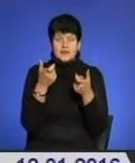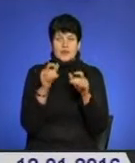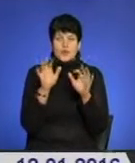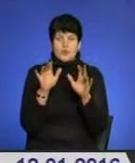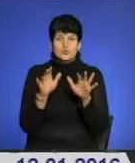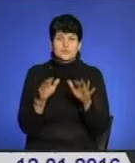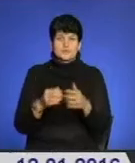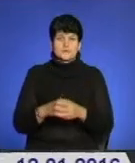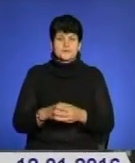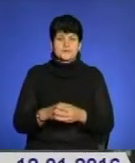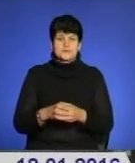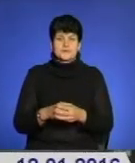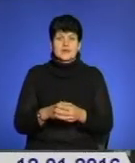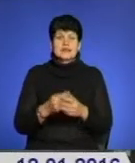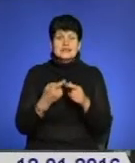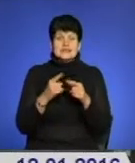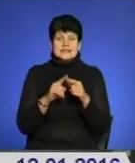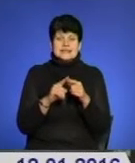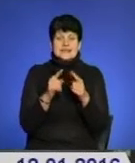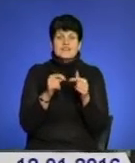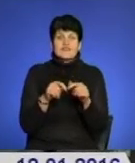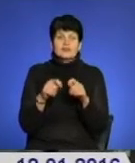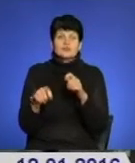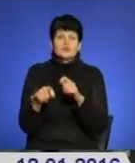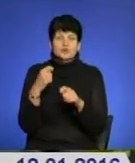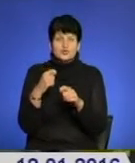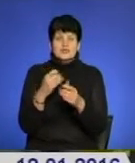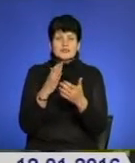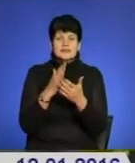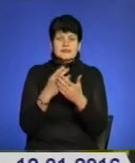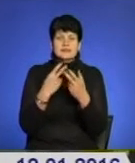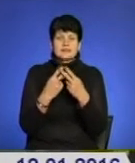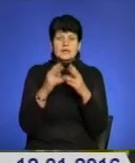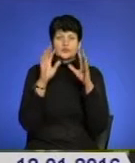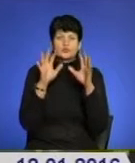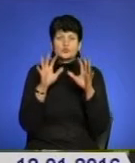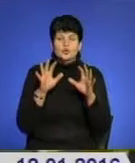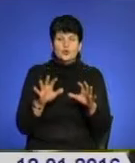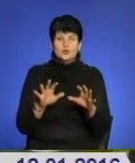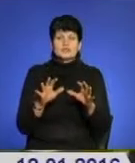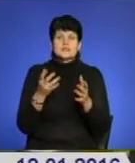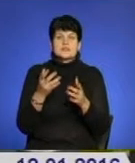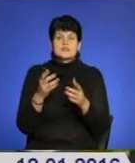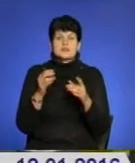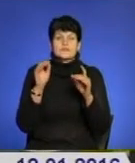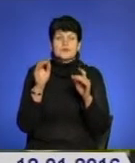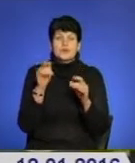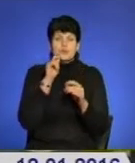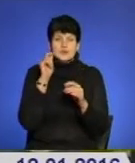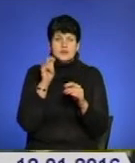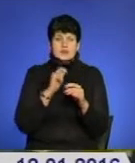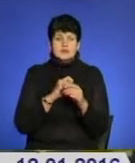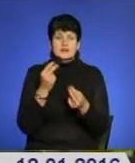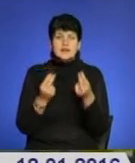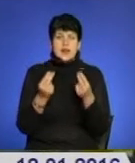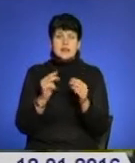гральних автоматів. Даний вид злочину кваліфікується Кримінальним кодексом за статтею 203 значком 2, займуття гральним бізнесом і